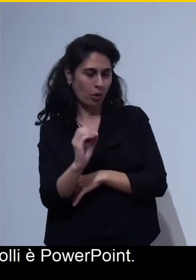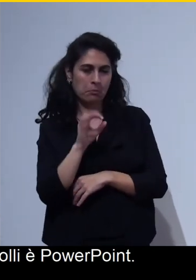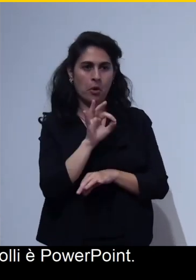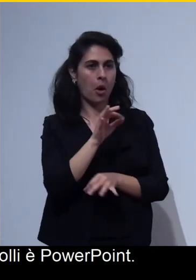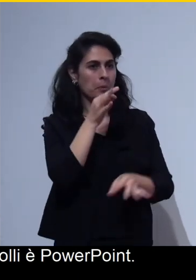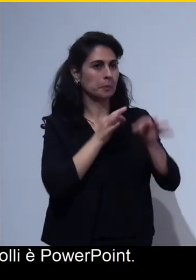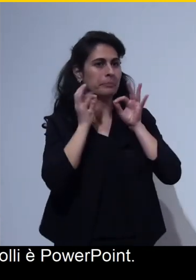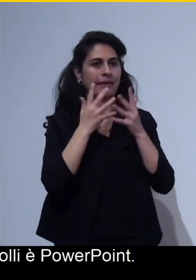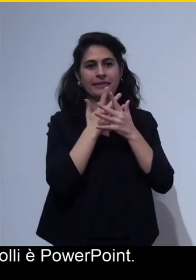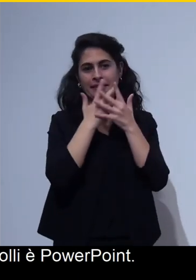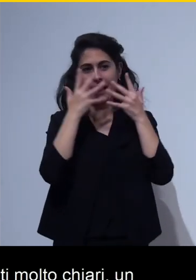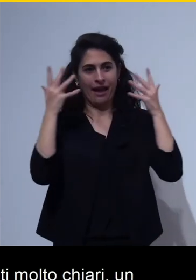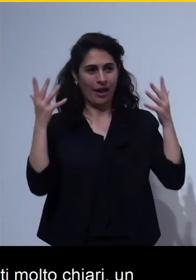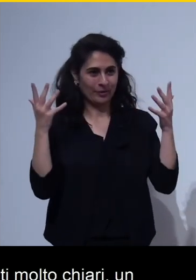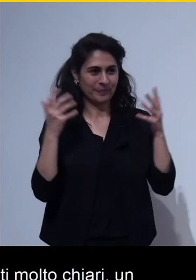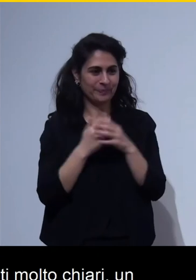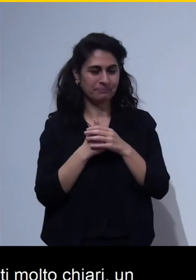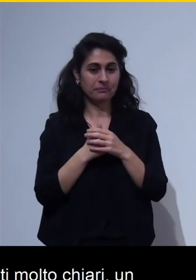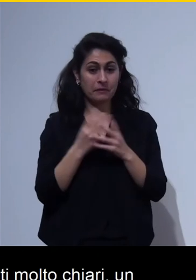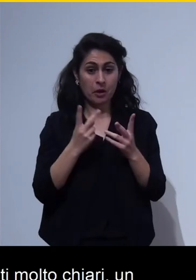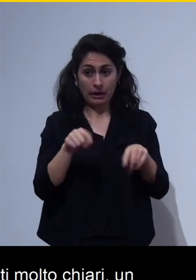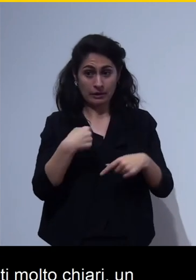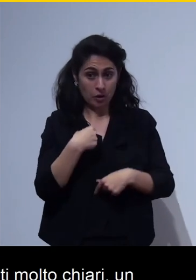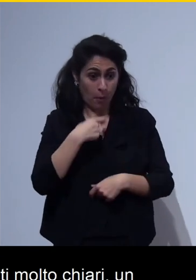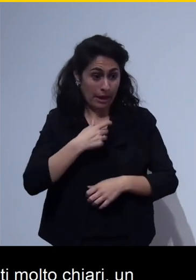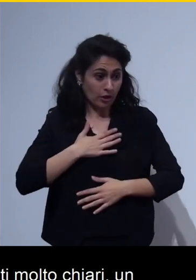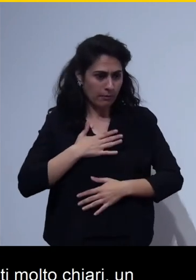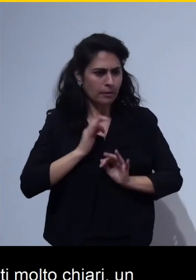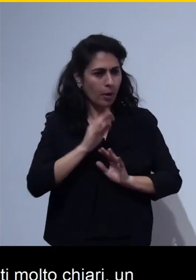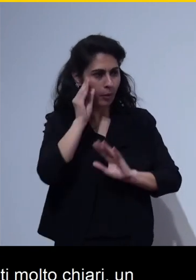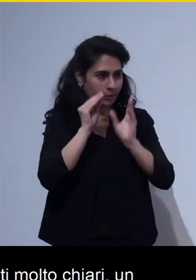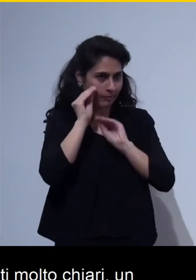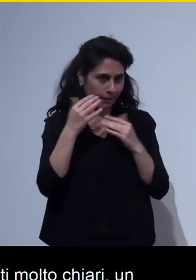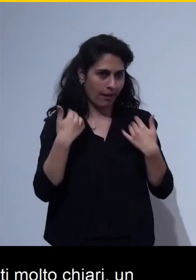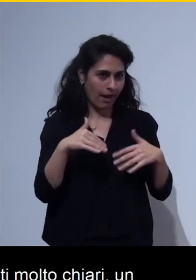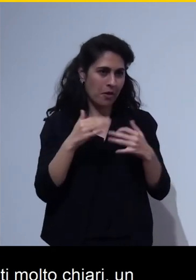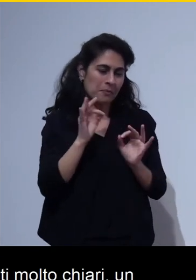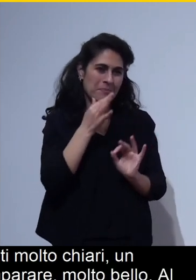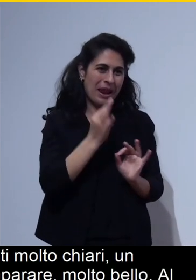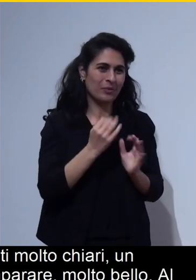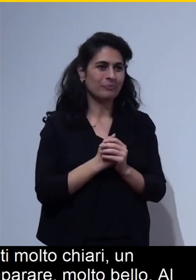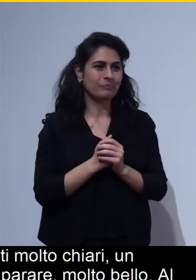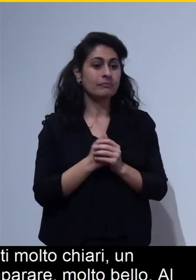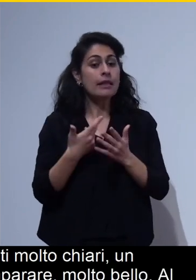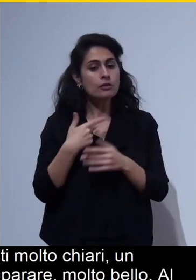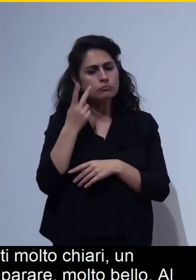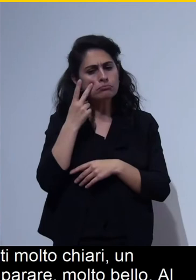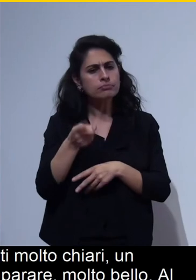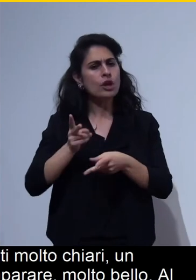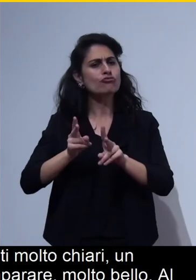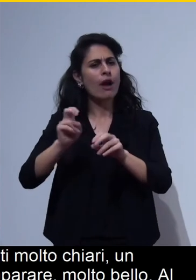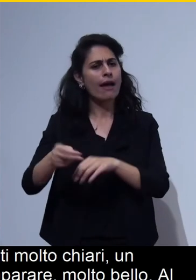che personalmente avevo tanto da imparare quindi molto molto bello al momento abbiamo una domanda in chat da